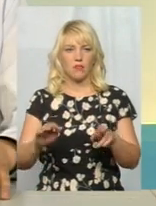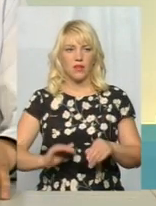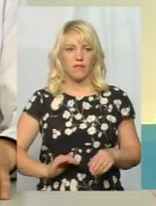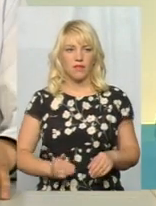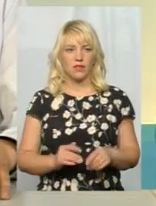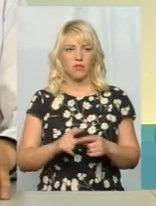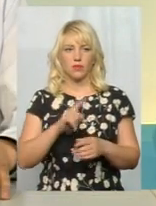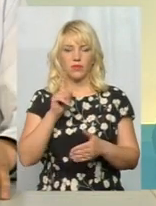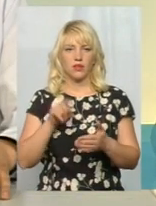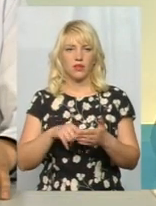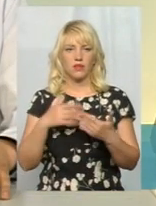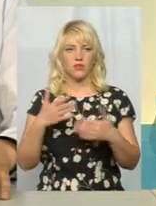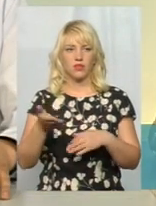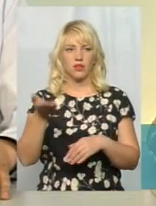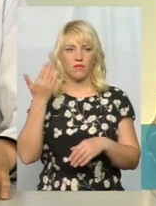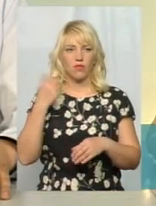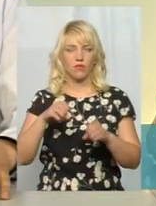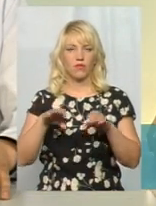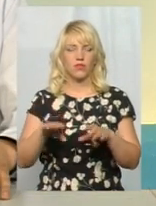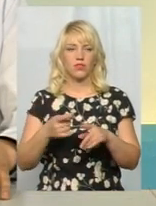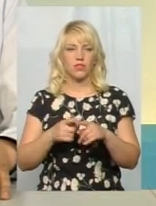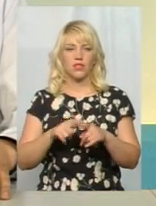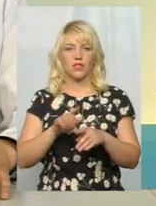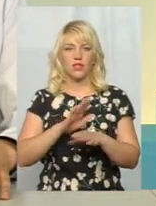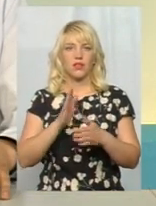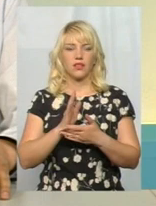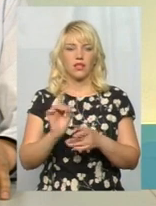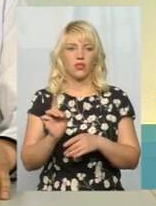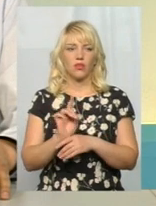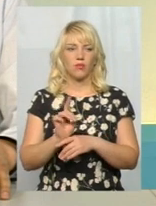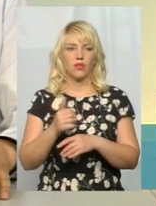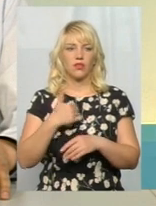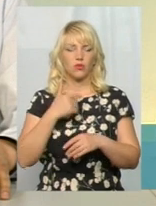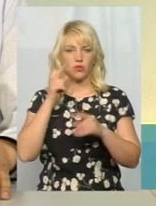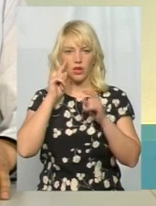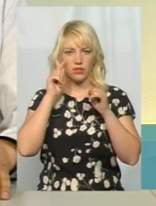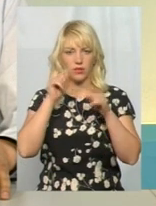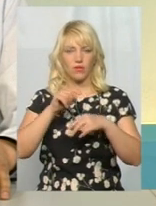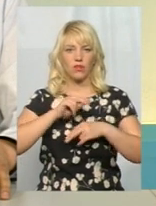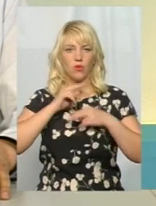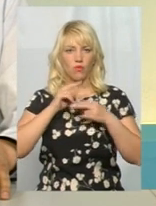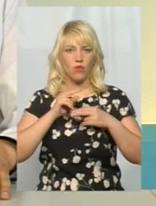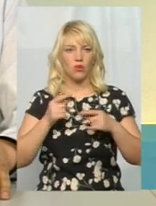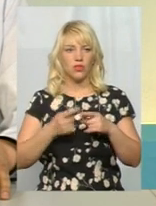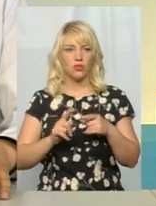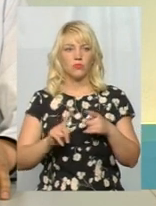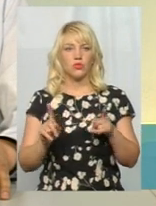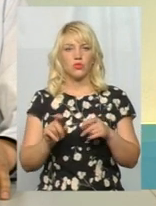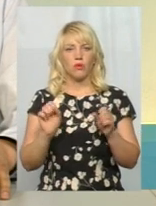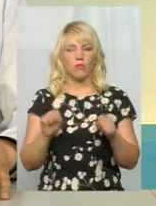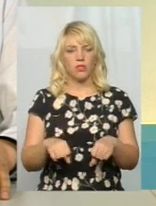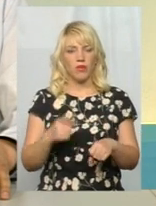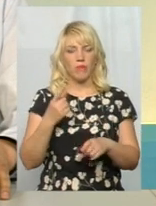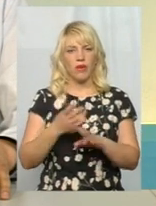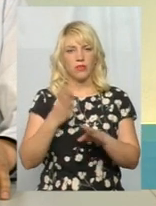Тобто, питання вже дуже давно вирішені, це не є нормально. Я хочу акцентувати увагу на тому, що, можливо, в першу